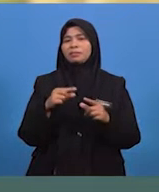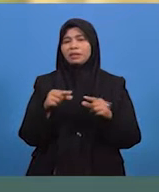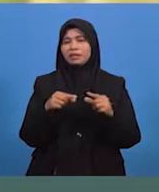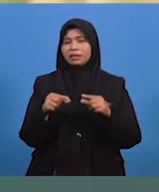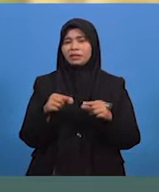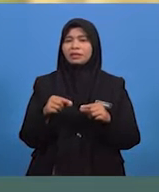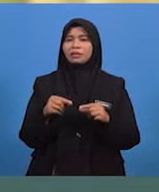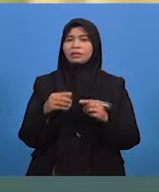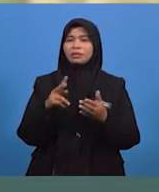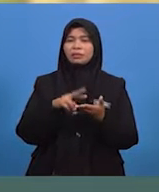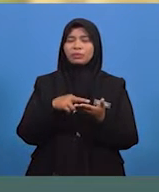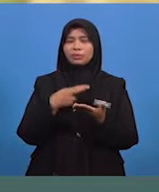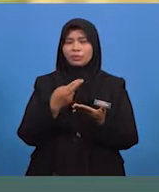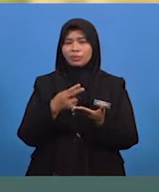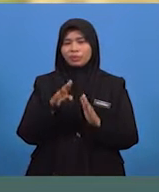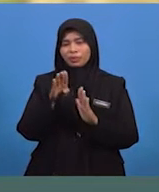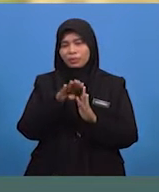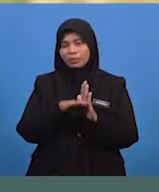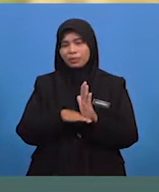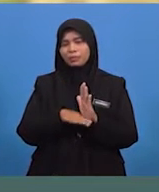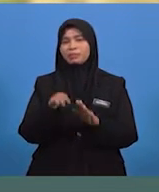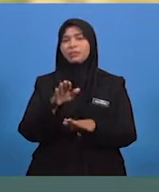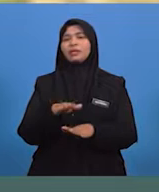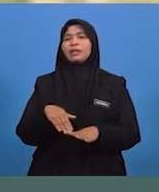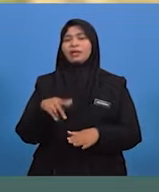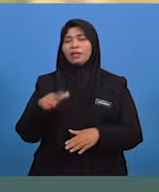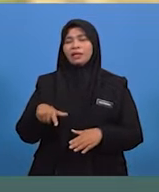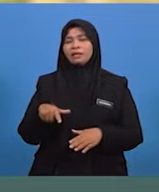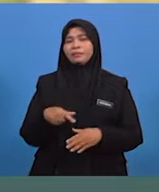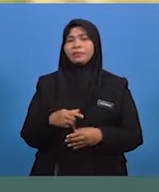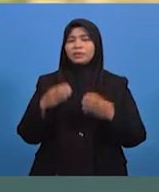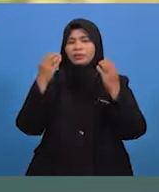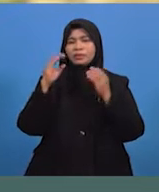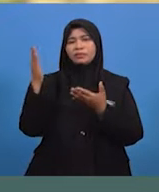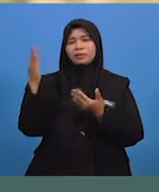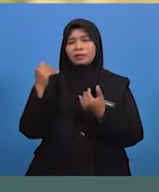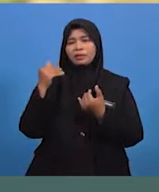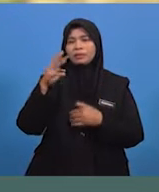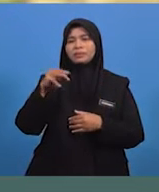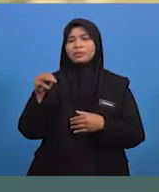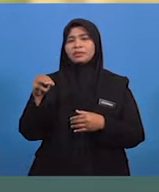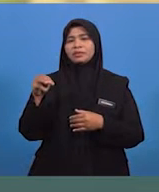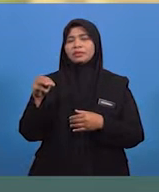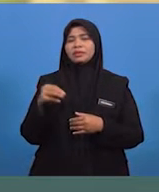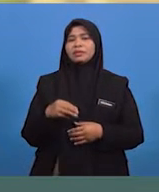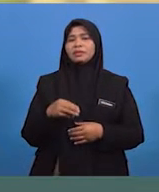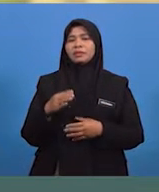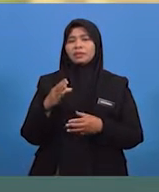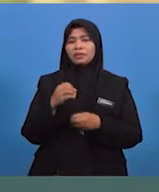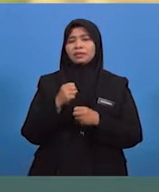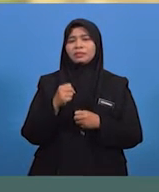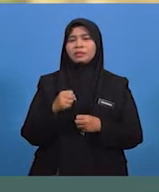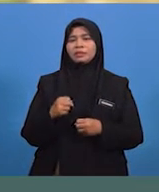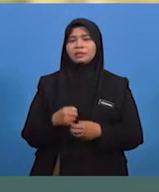bergerak turun perlahan-lahan. Haa, setakat ini, cikgu harap murid-murid dapat mengikuti apa yang